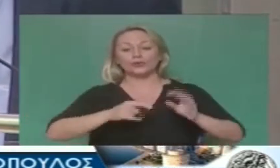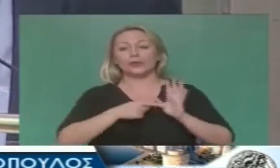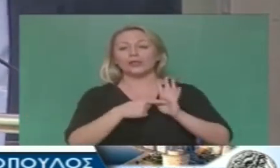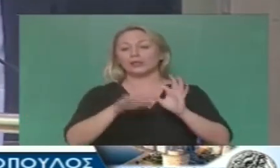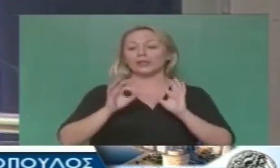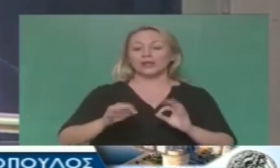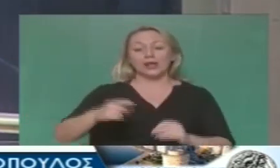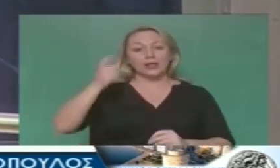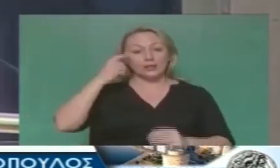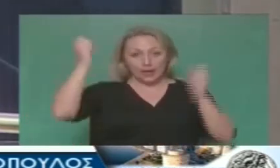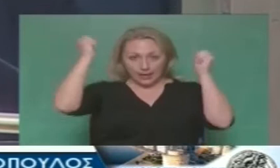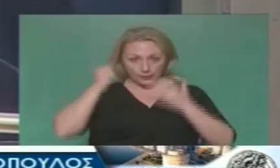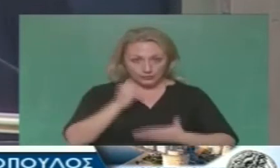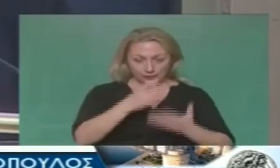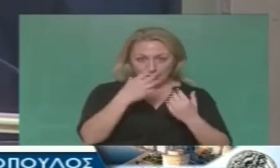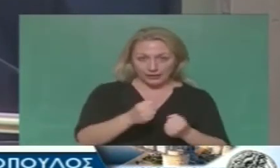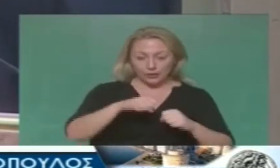να δούμε αν θα αποσμιωθούν ή όχι.